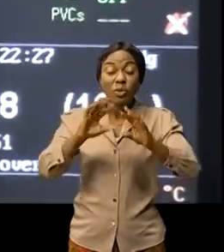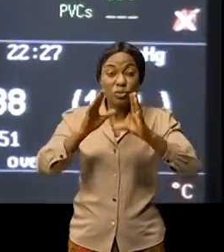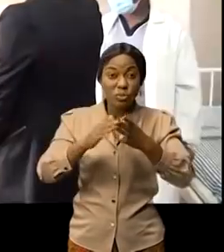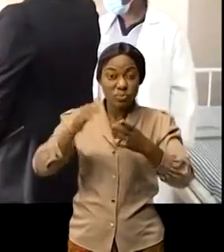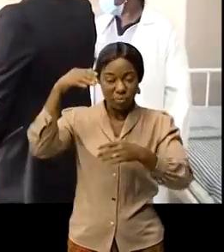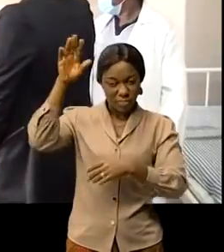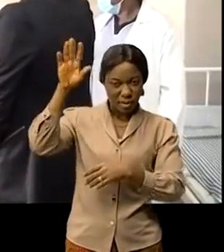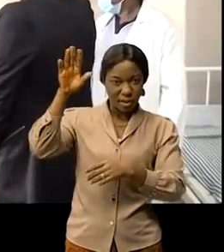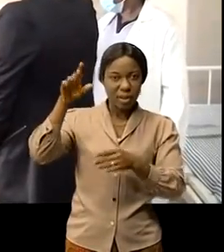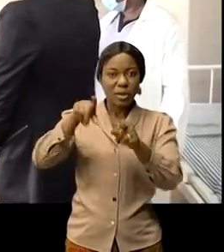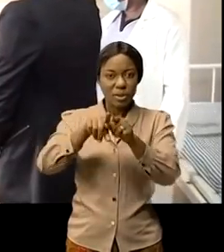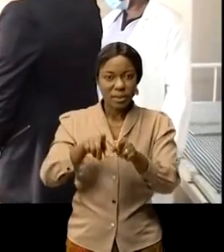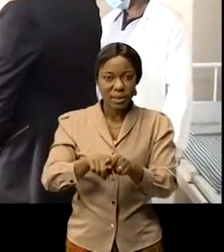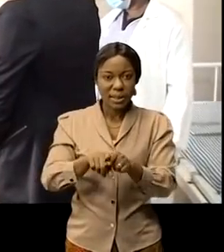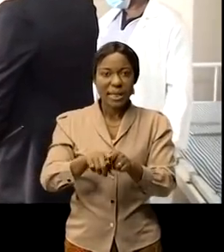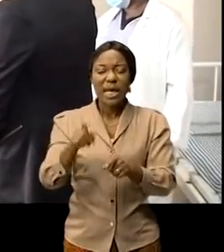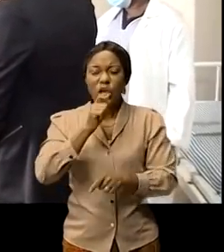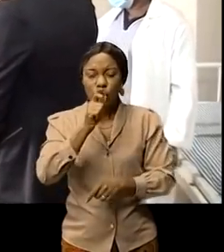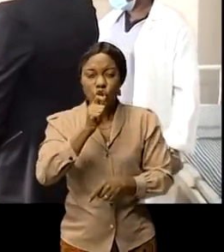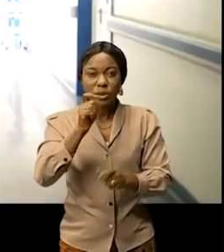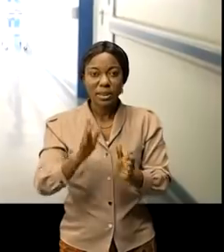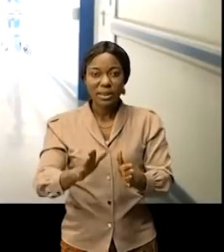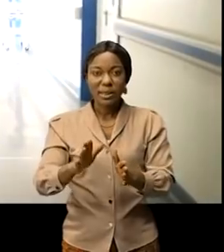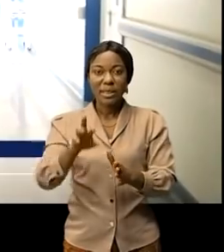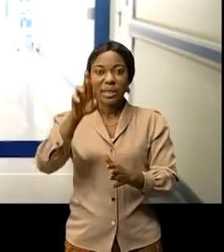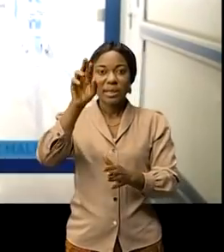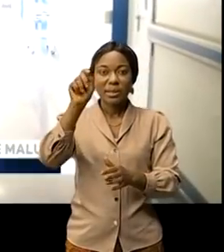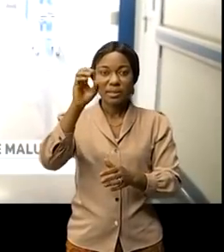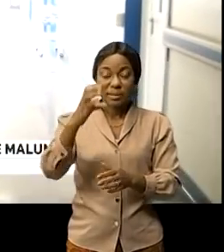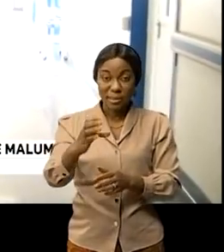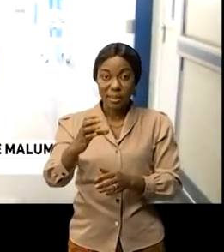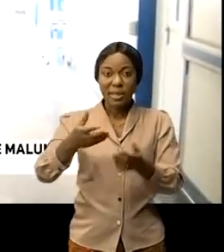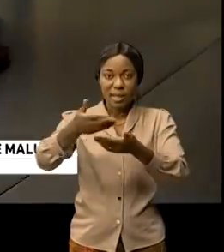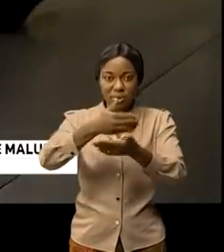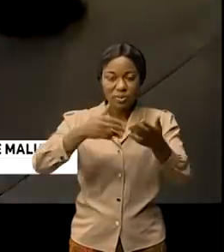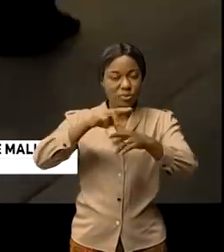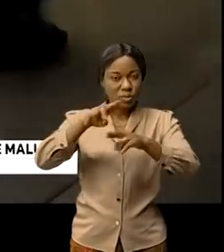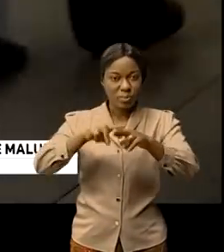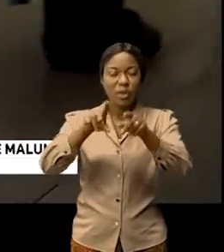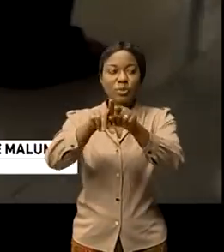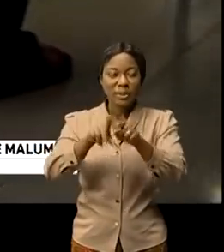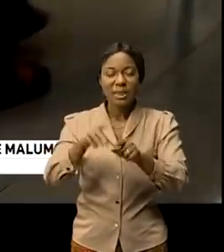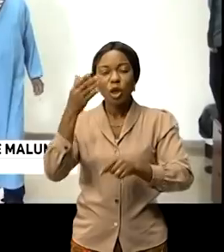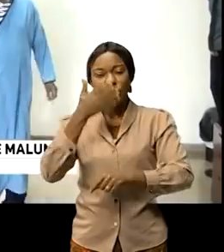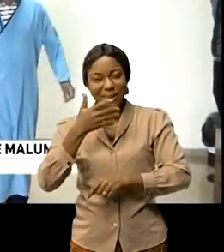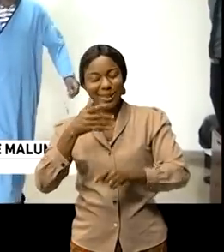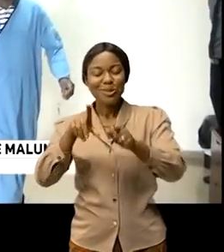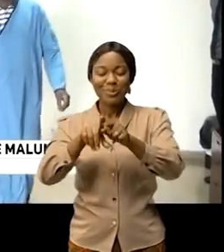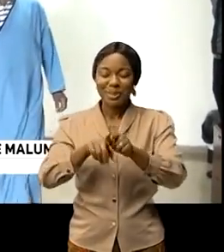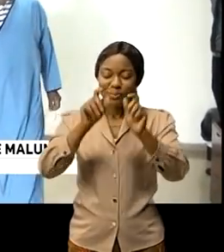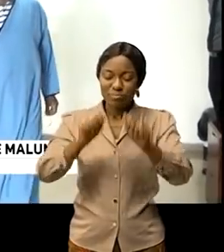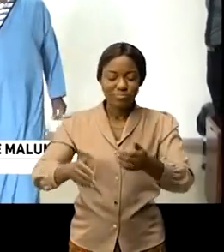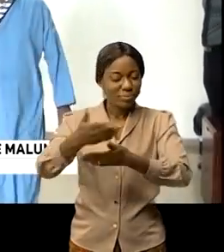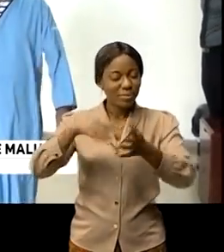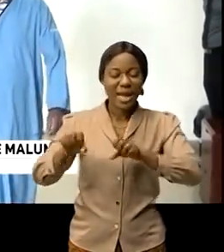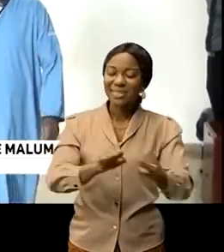'extérieur ces grands noms de la presse notamment de la RTNC a repris sa motricité son sourire légendaire et pourra reprendre